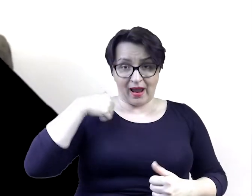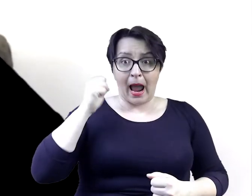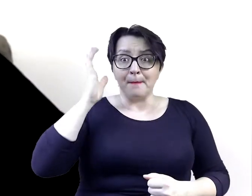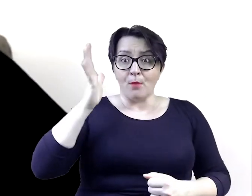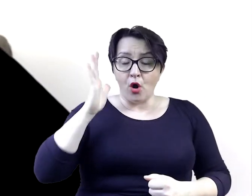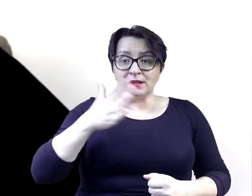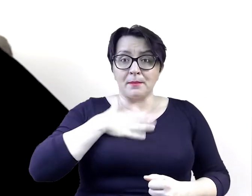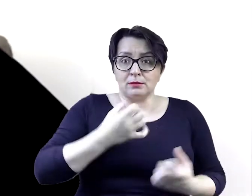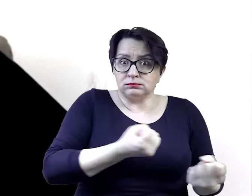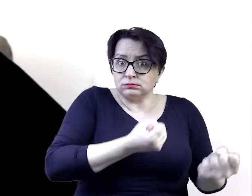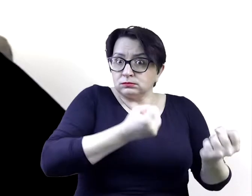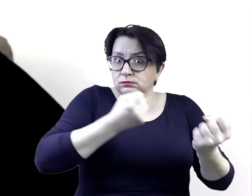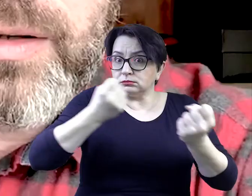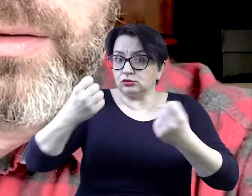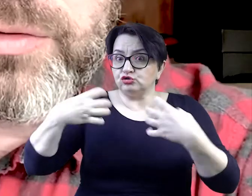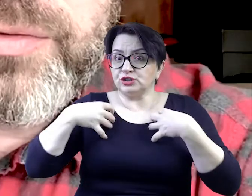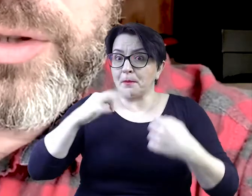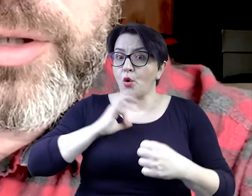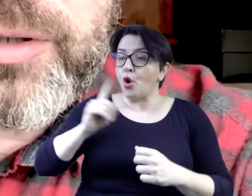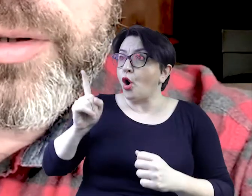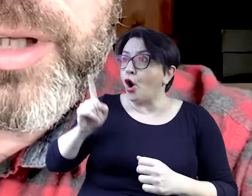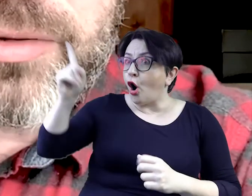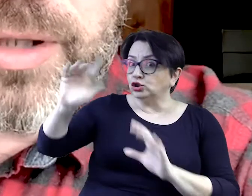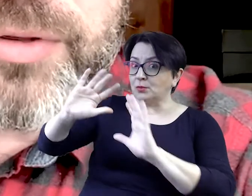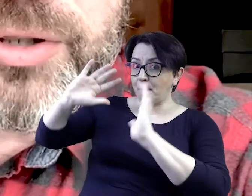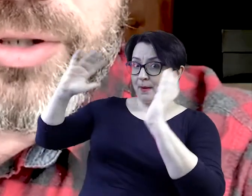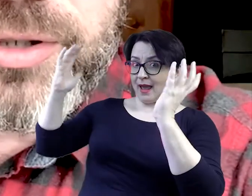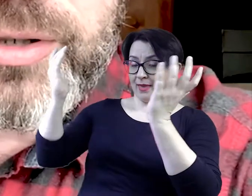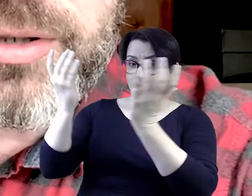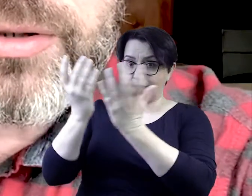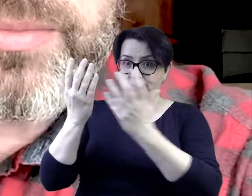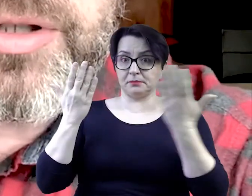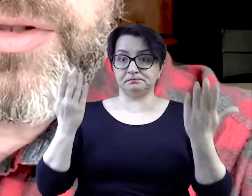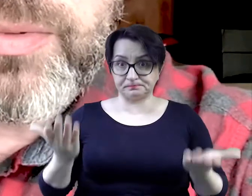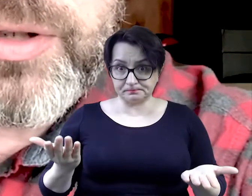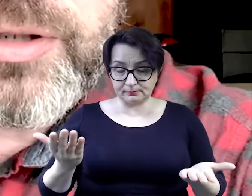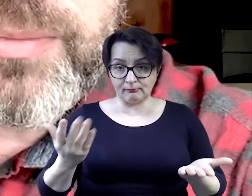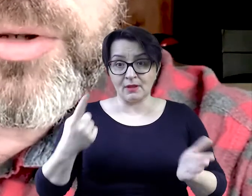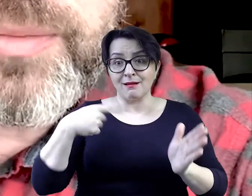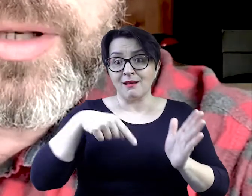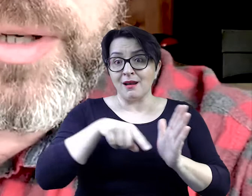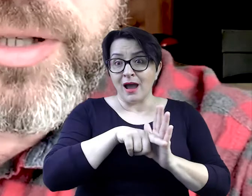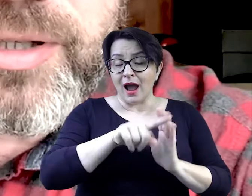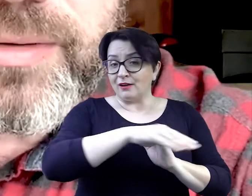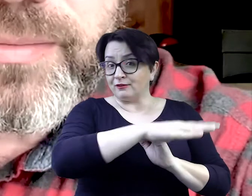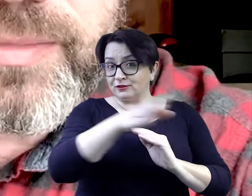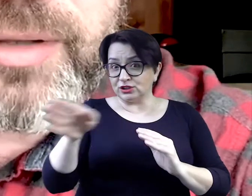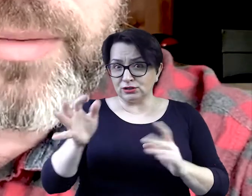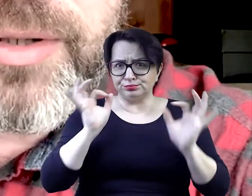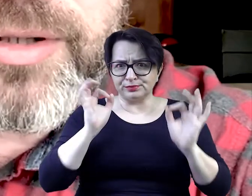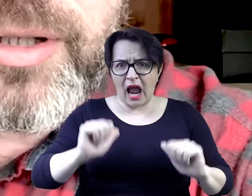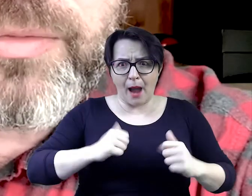ciągłość życia Na ich planecie Oczywiście dla dobra wszystkich Żeby nie wzbudzać Niepotrzebnej paniki